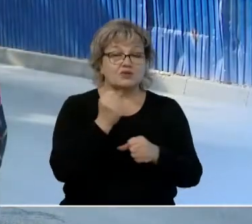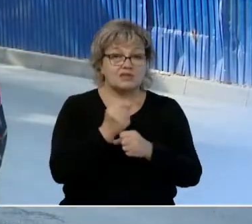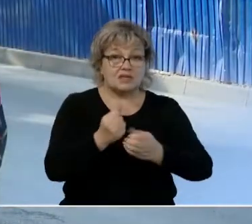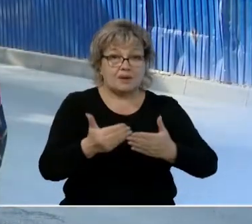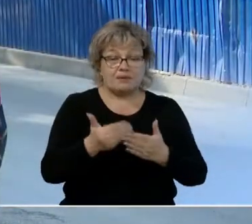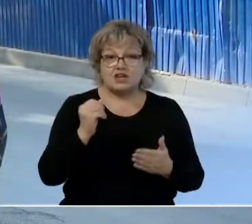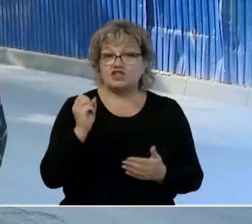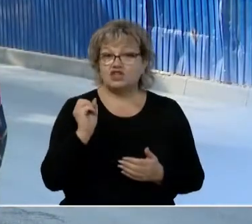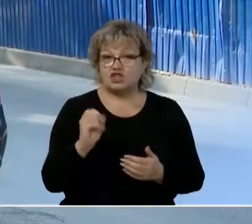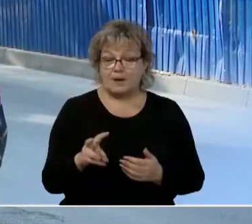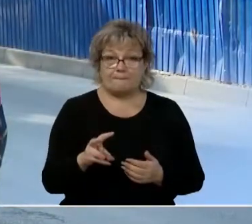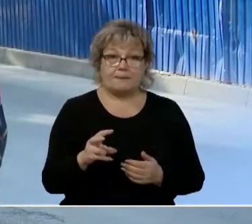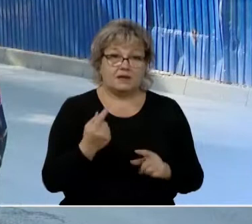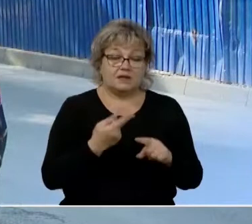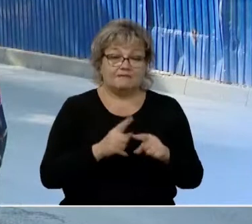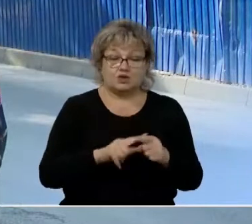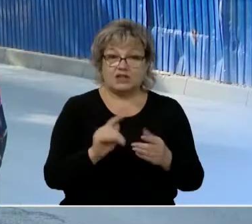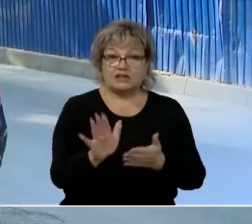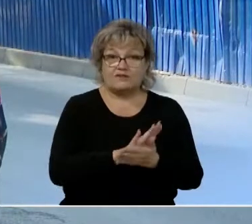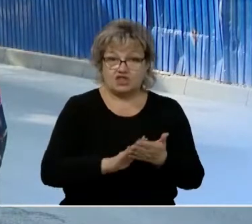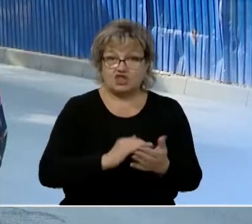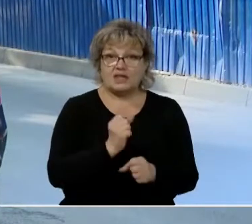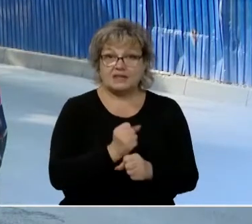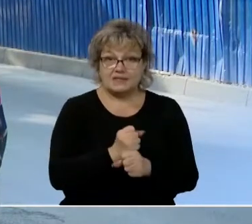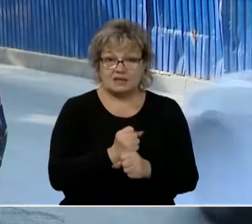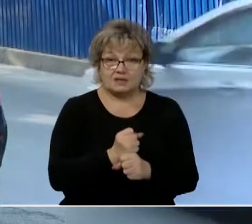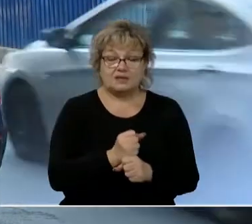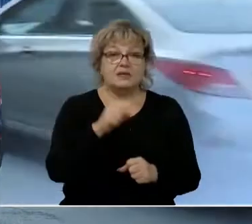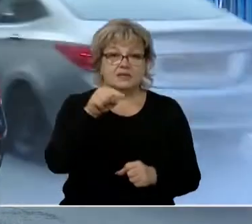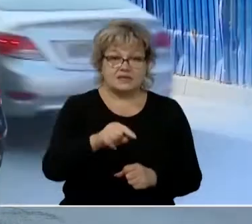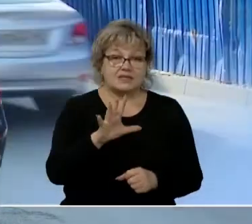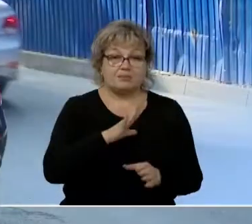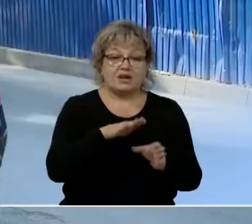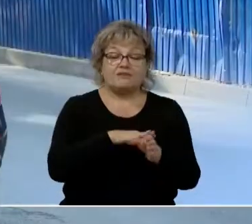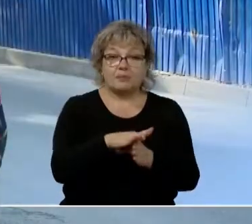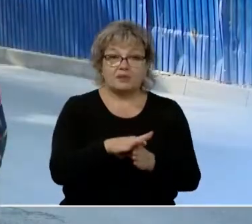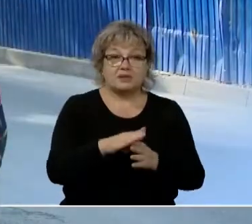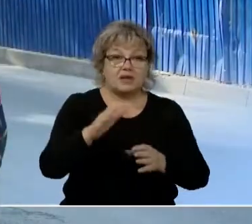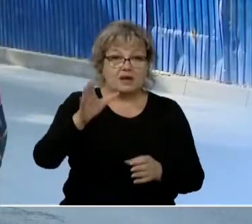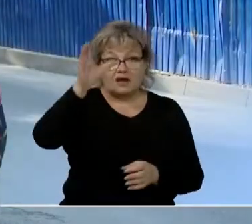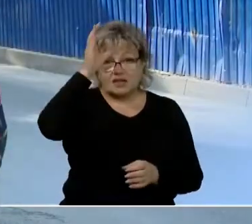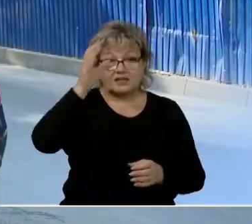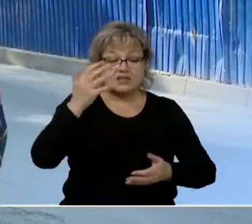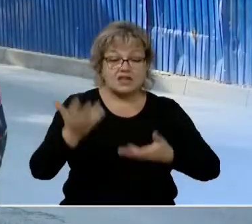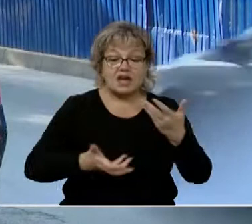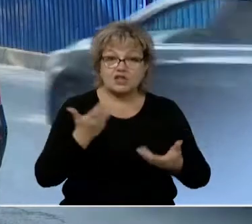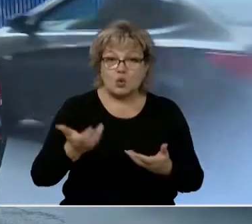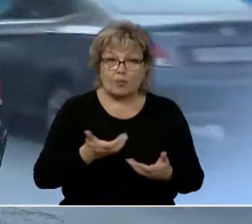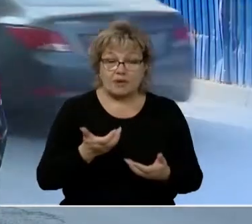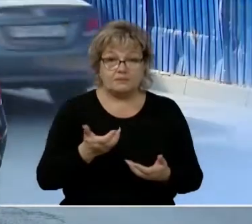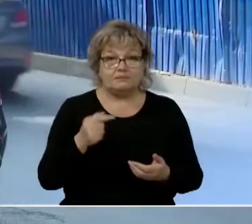тем, как вот это вычищение делать, здесь были проведены археологические раскопки, потому что